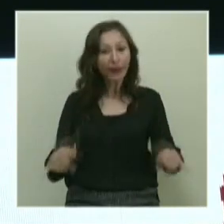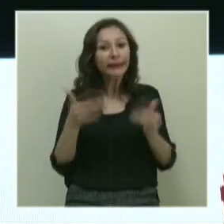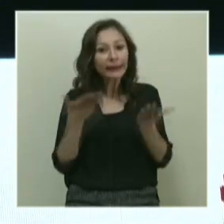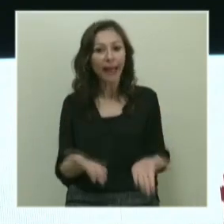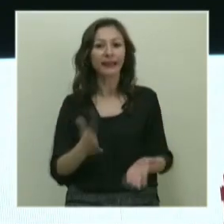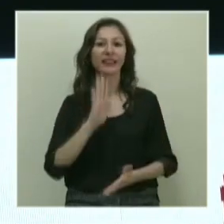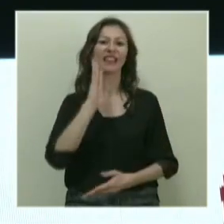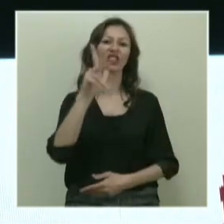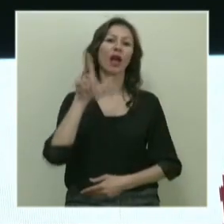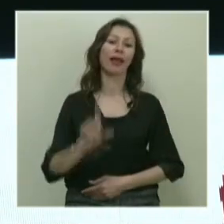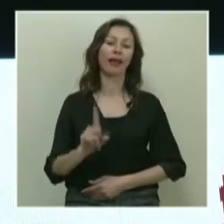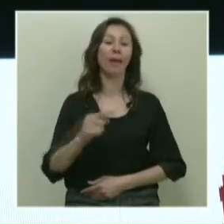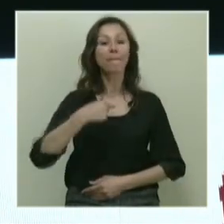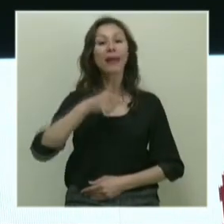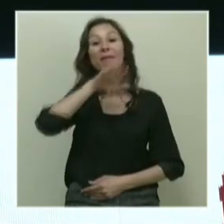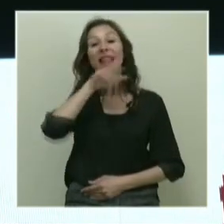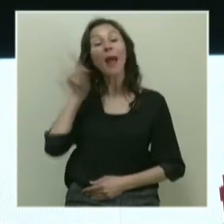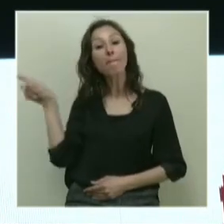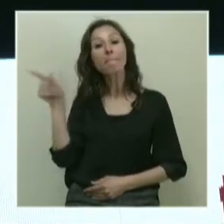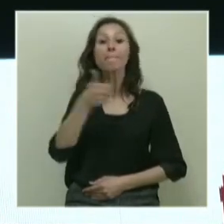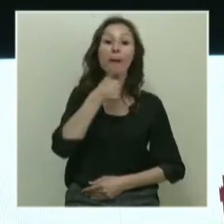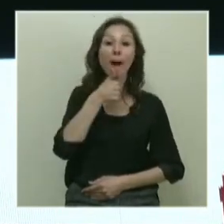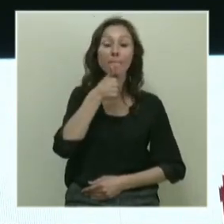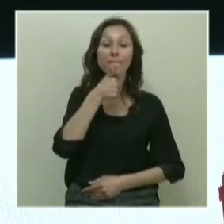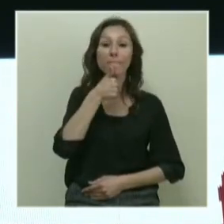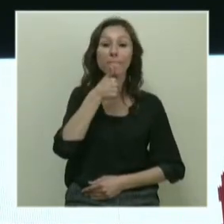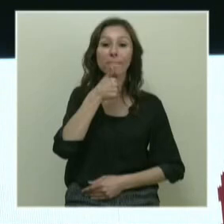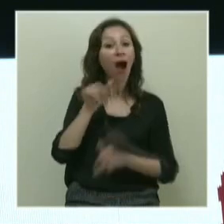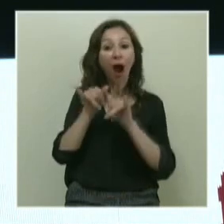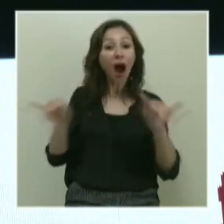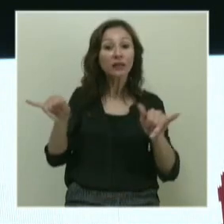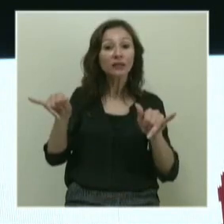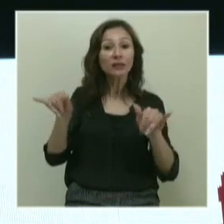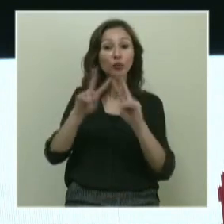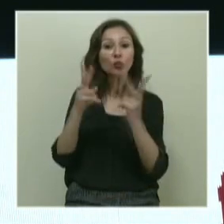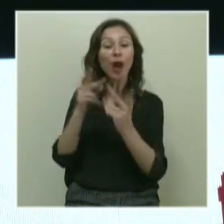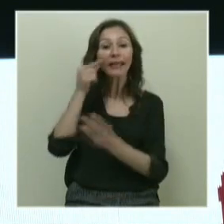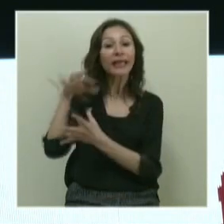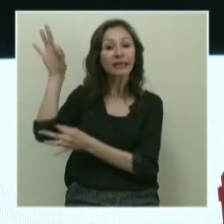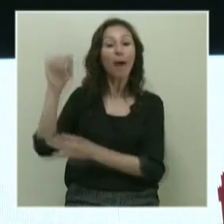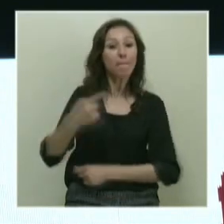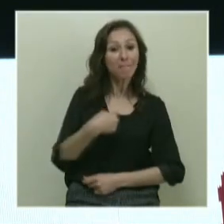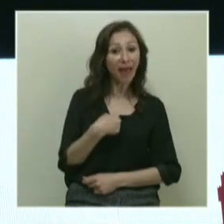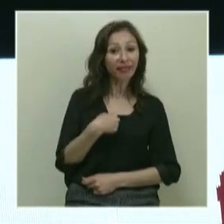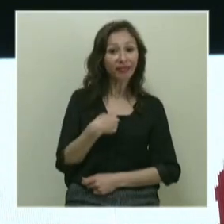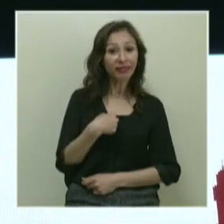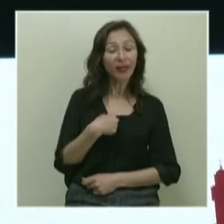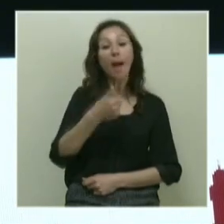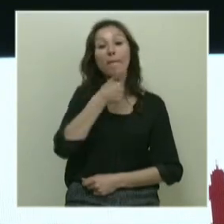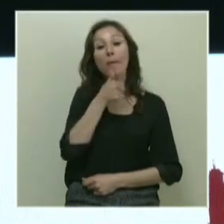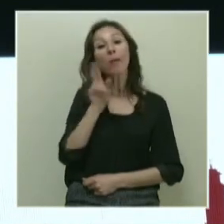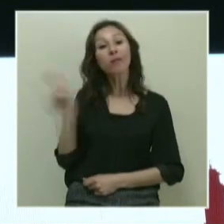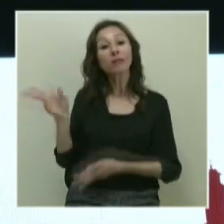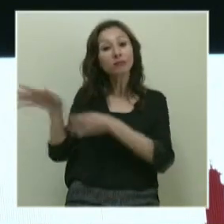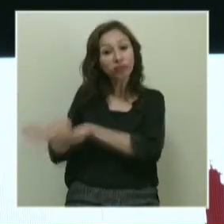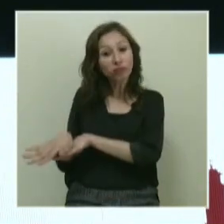geçerli. Benim dedemle babam aynı dünyanın insanlarıydı. Bense babamın